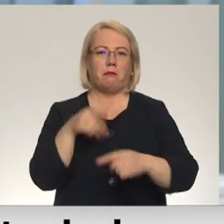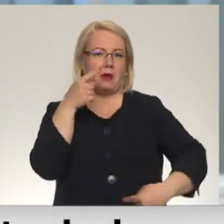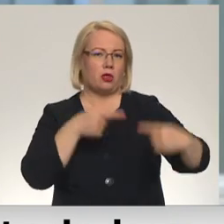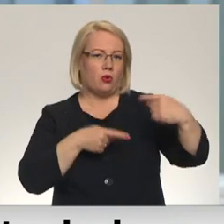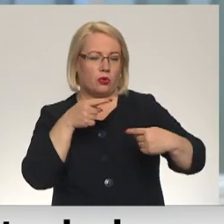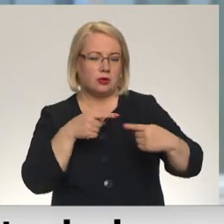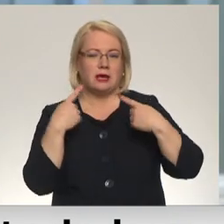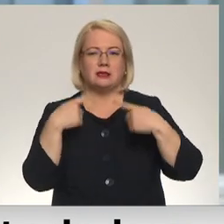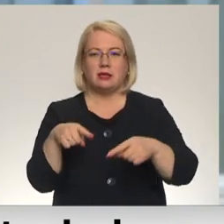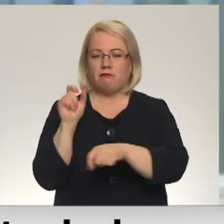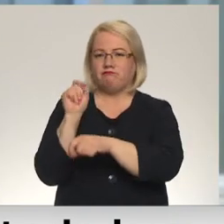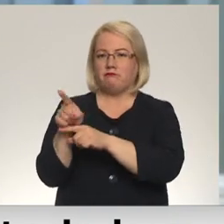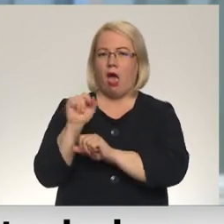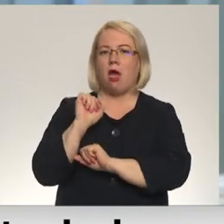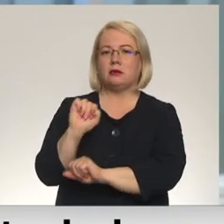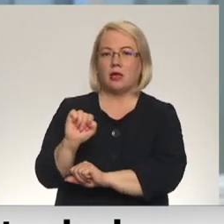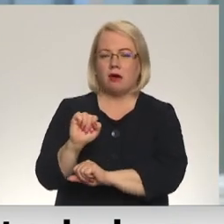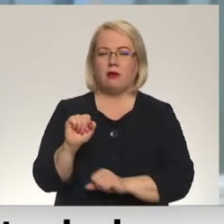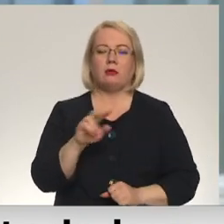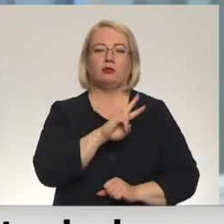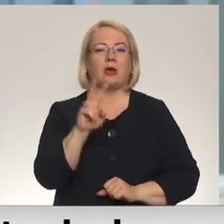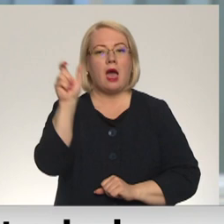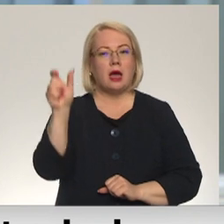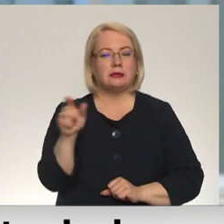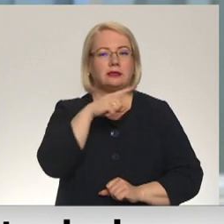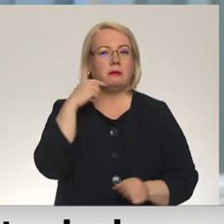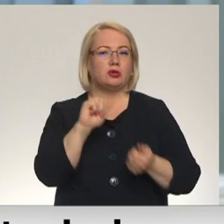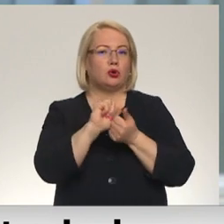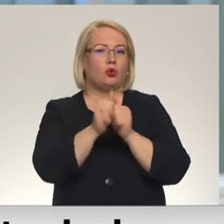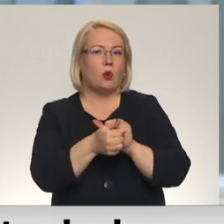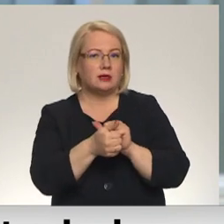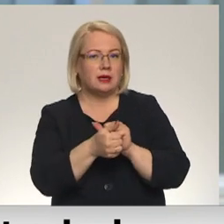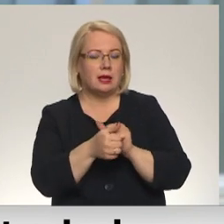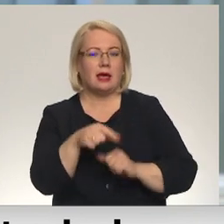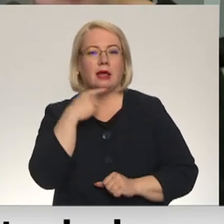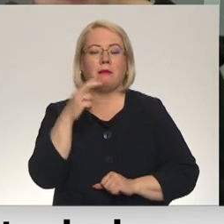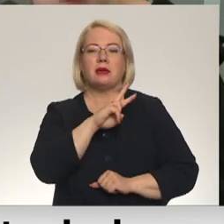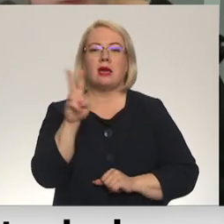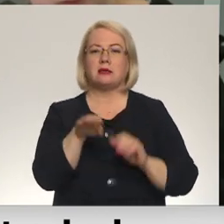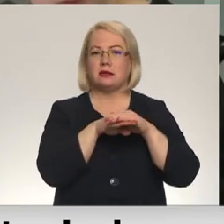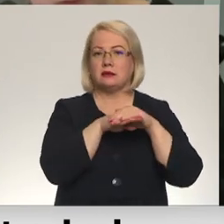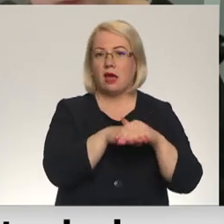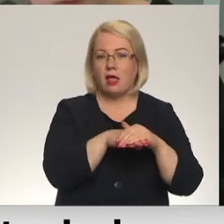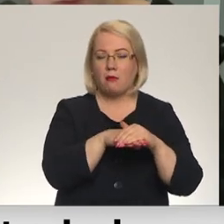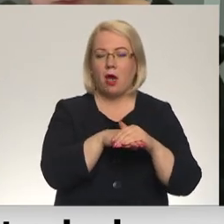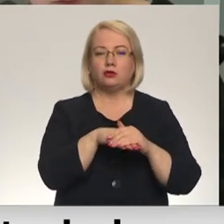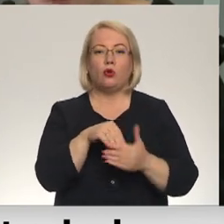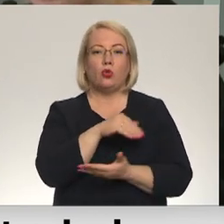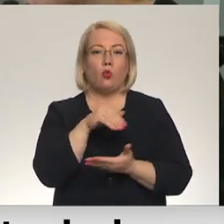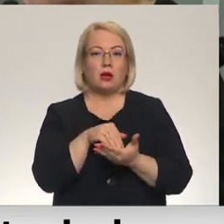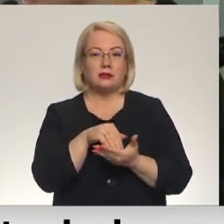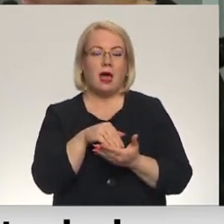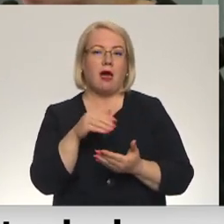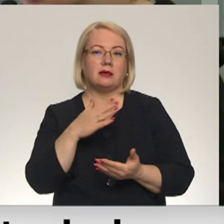būs uzdots aizstāvēt. Būs kāds, kas gribēs grozīt, būs kāds, kas gribēs saglabāt. Un pozīcija, jauniešiem